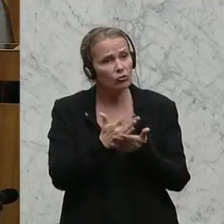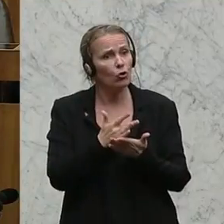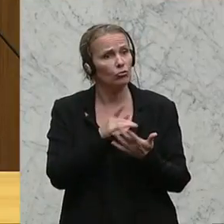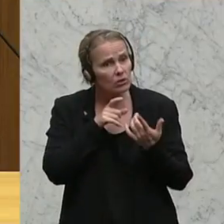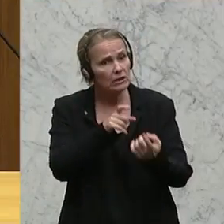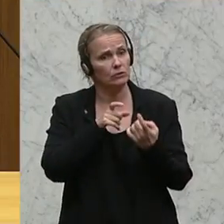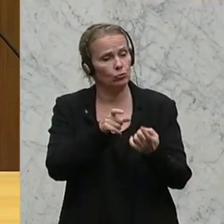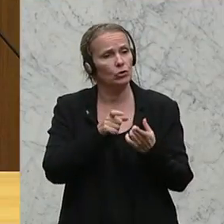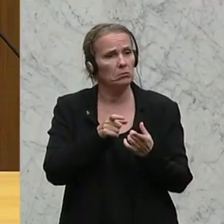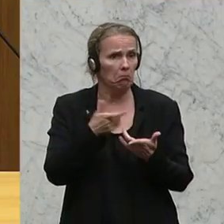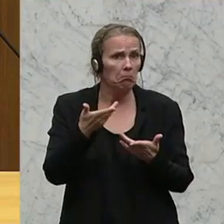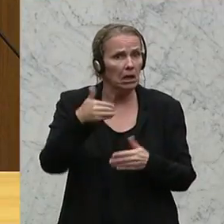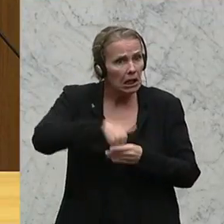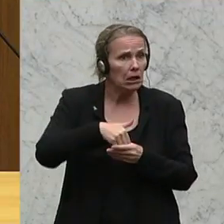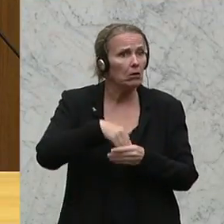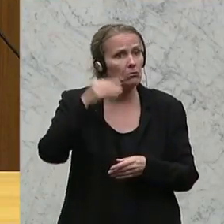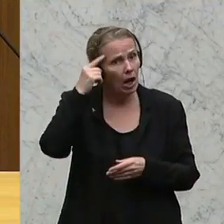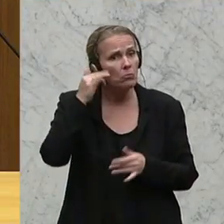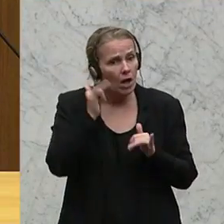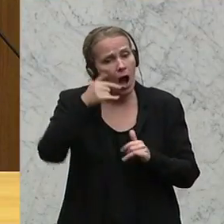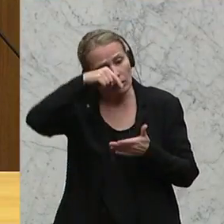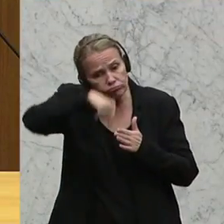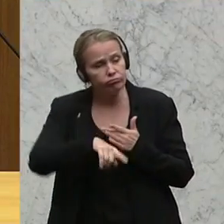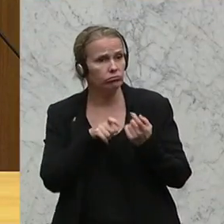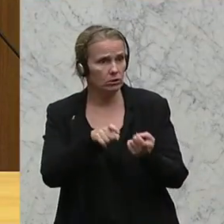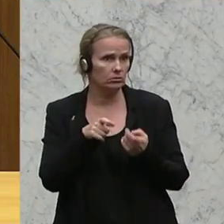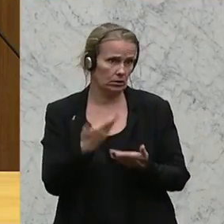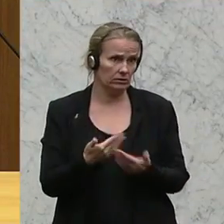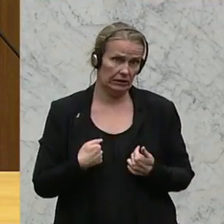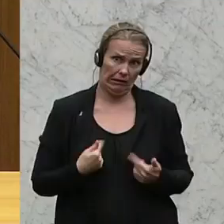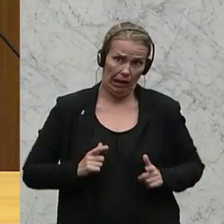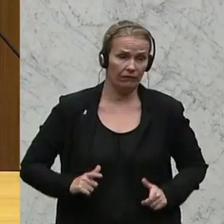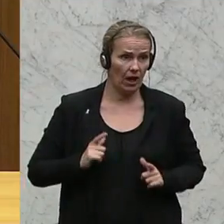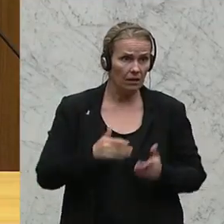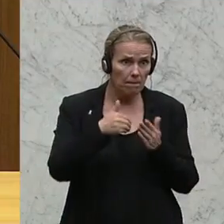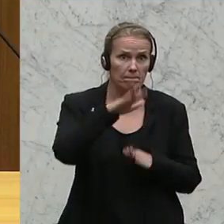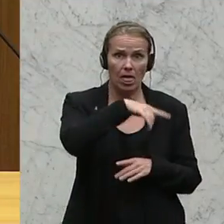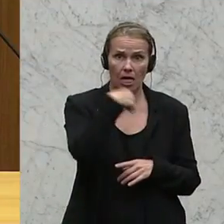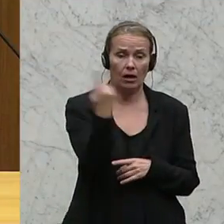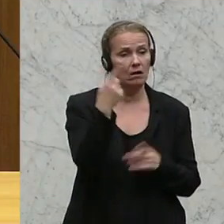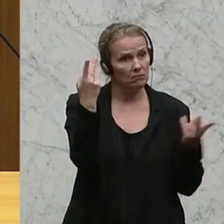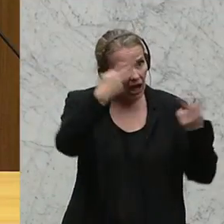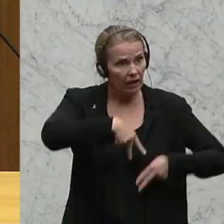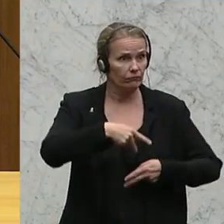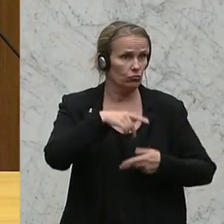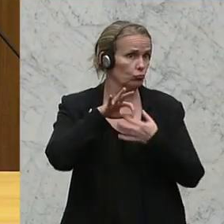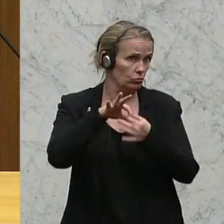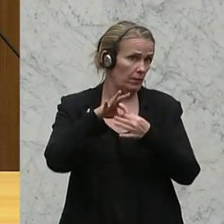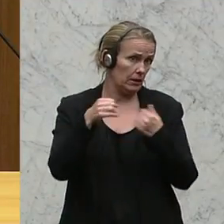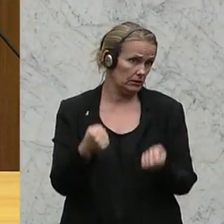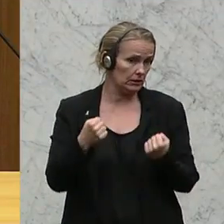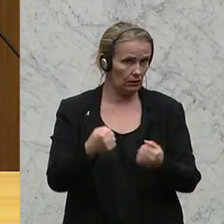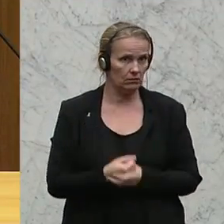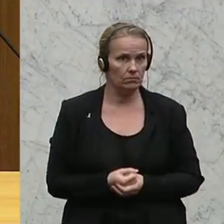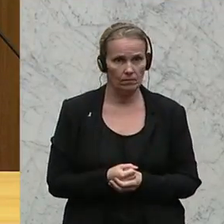und auch inhaltlich, glaube ich, sehr tief diskutiert. Und daher hätte ich mir heute eine breitere Zustimmung erwartet, wenn es um die Sicherheit geht.